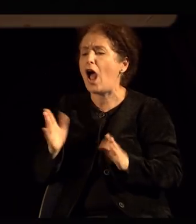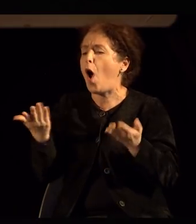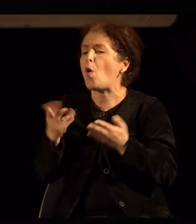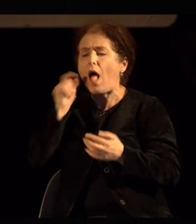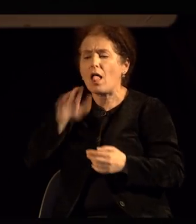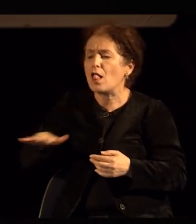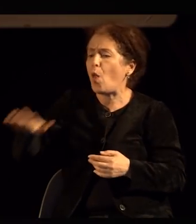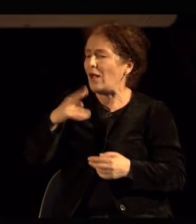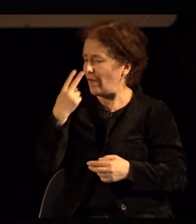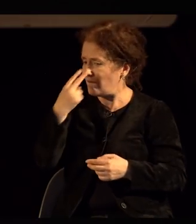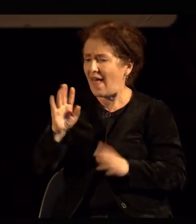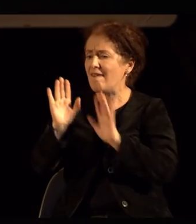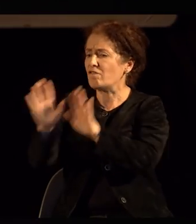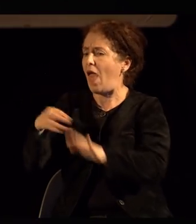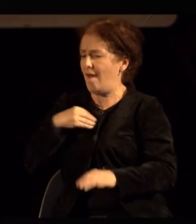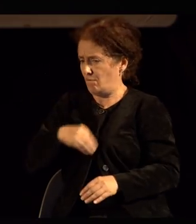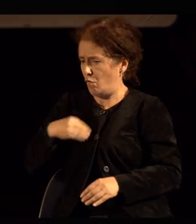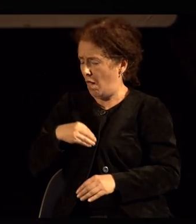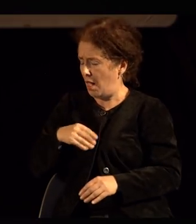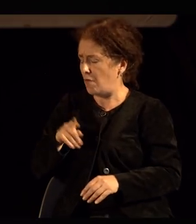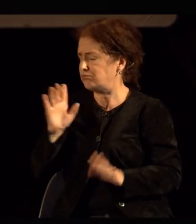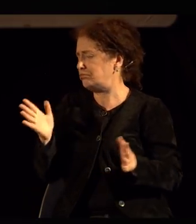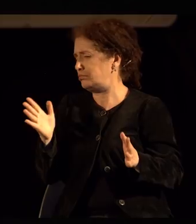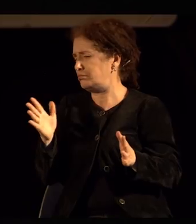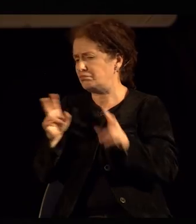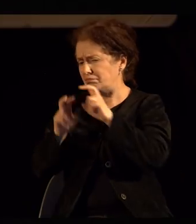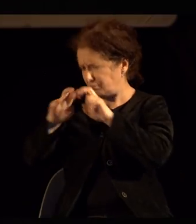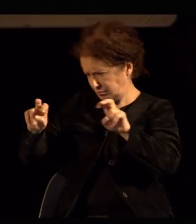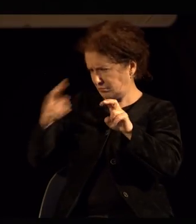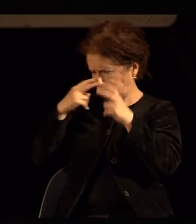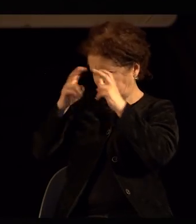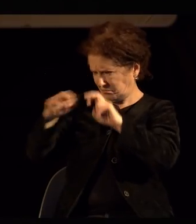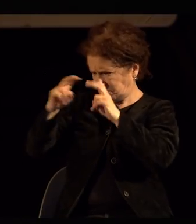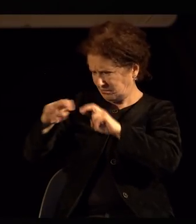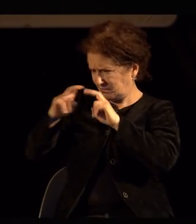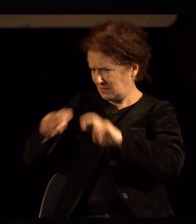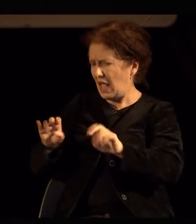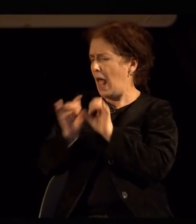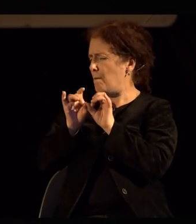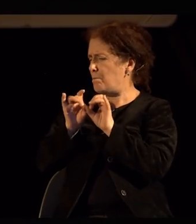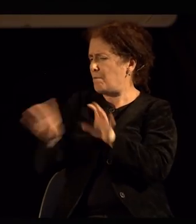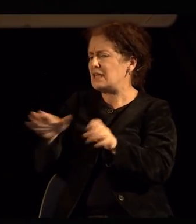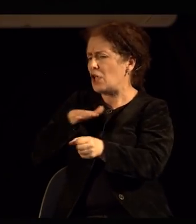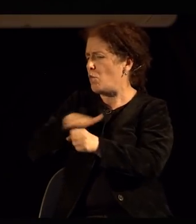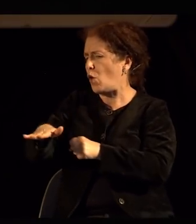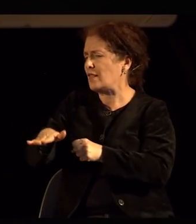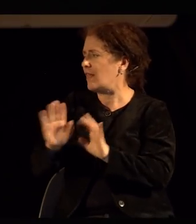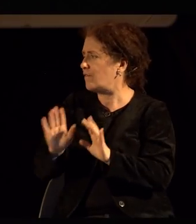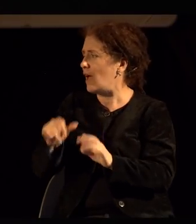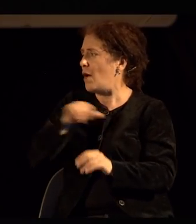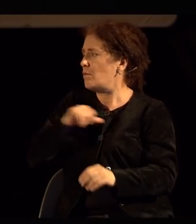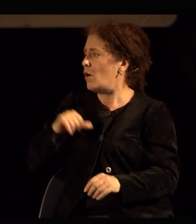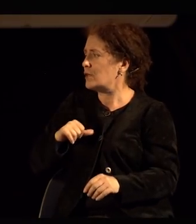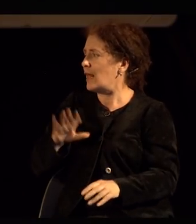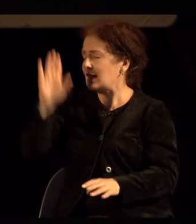кога луѓето ќе ја видат вашата волја, големенција зрушуват и немо стават аргумент надпоти. Моја само